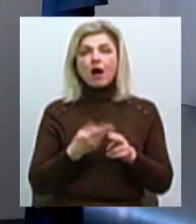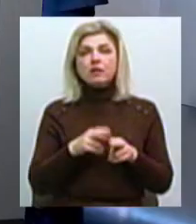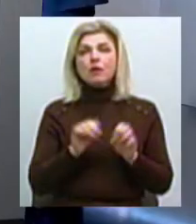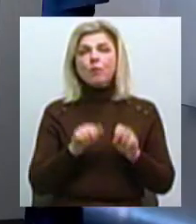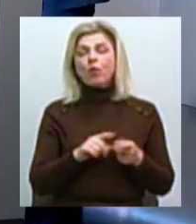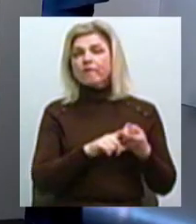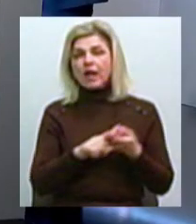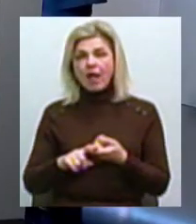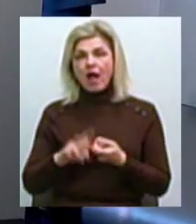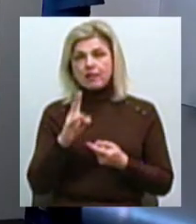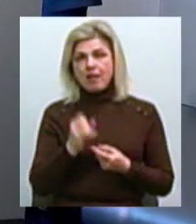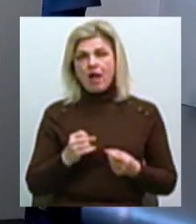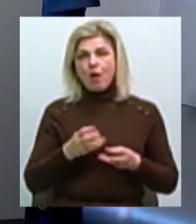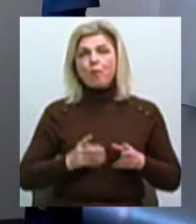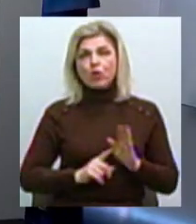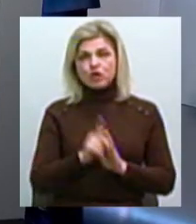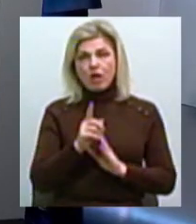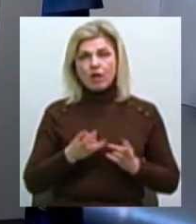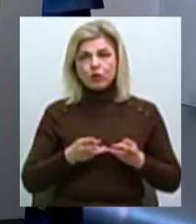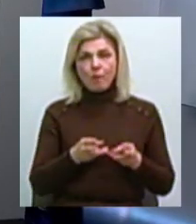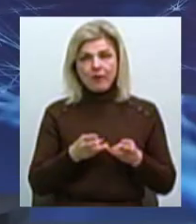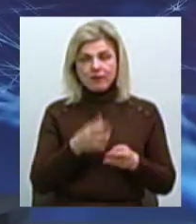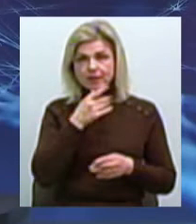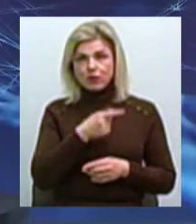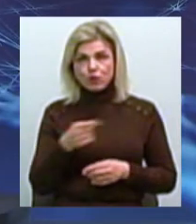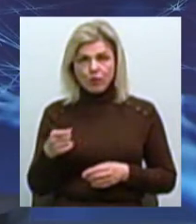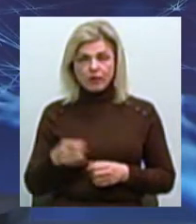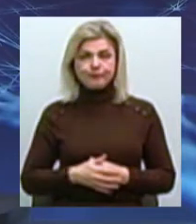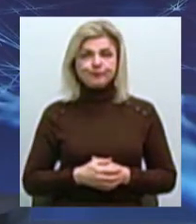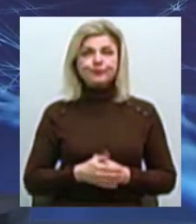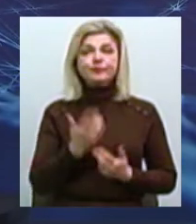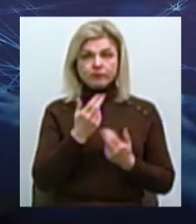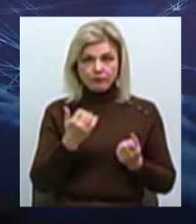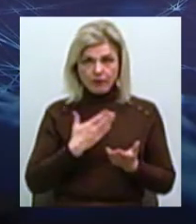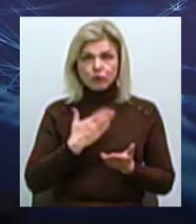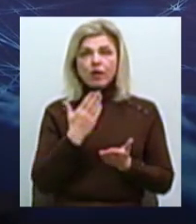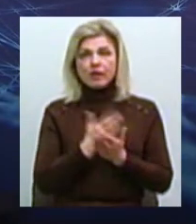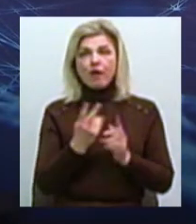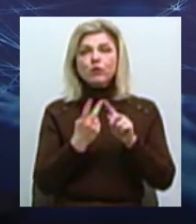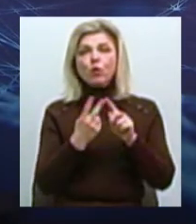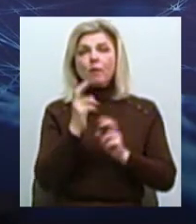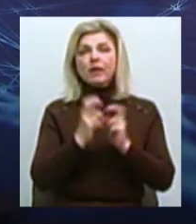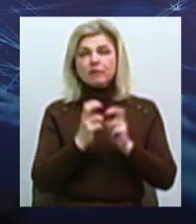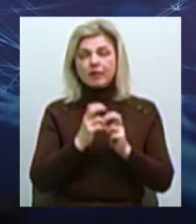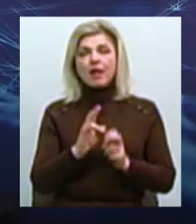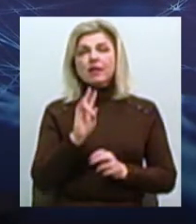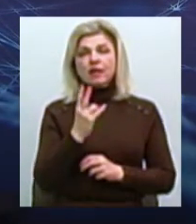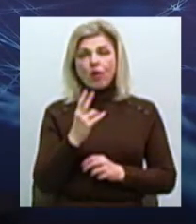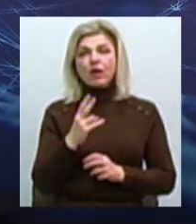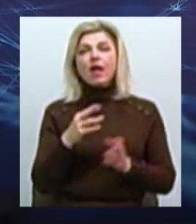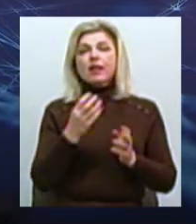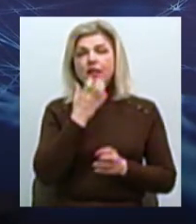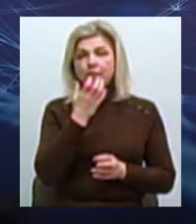на початок опалювального сезону? Так, дійсно, є в нас друге підприємство, яке називається Миколаївська ТЕЦ,